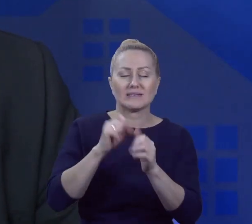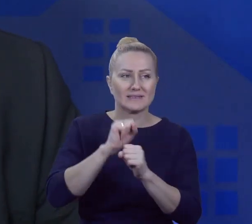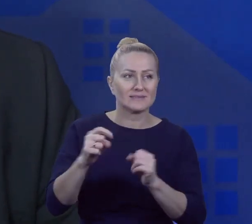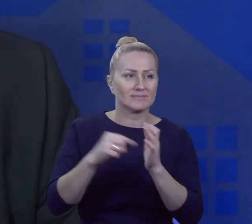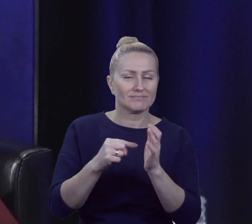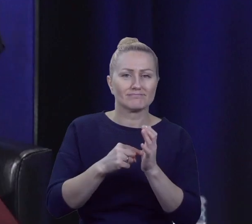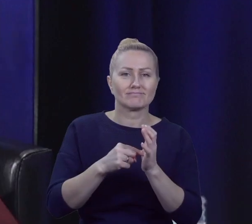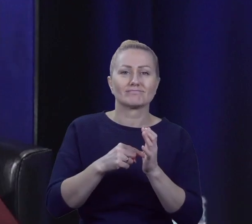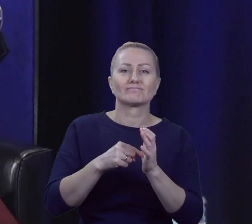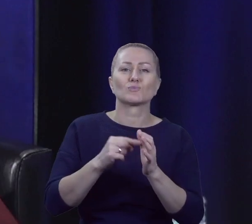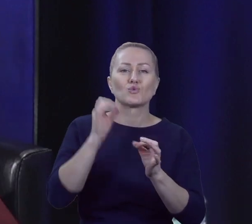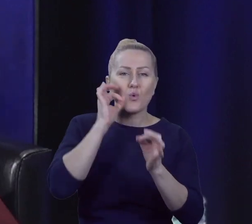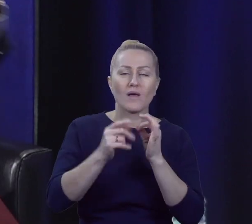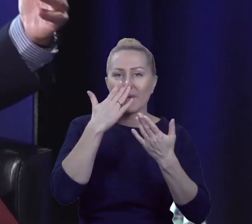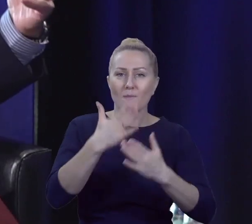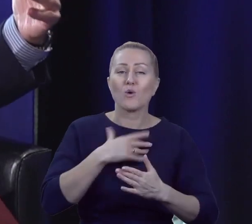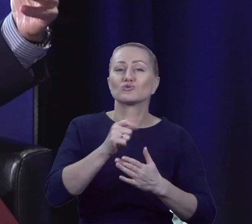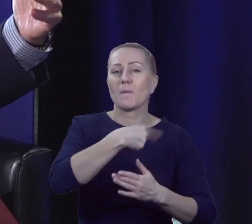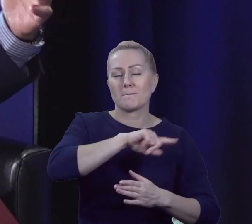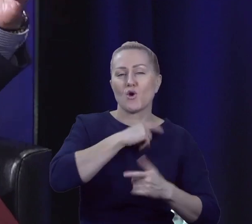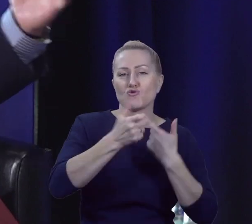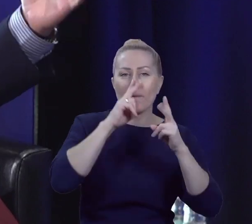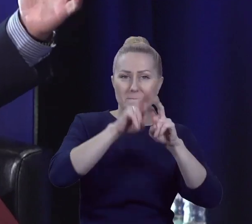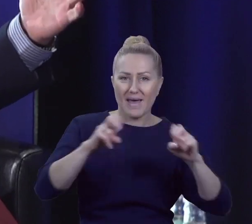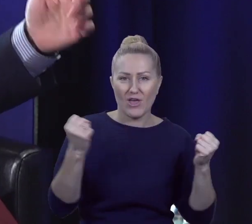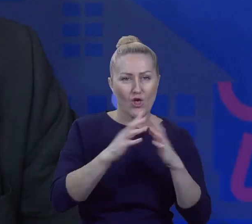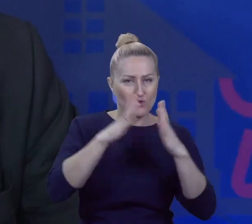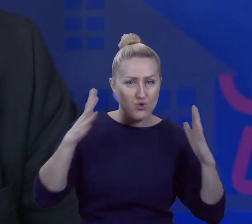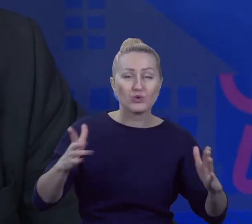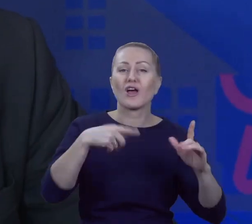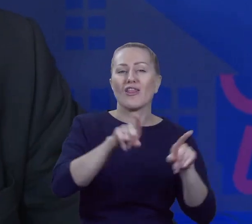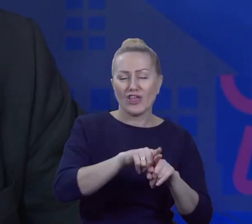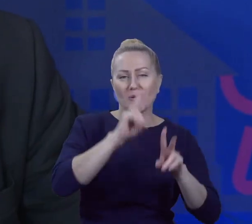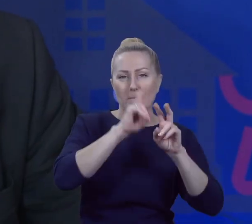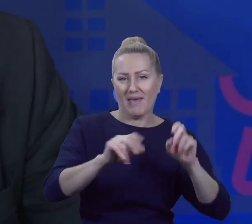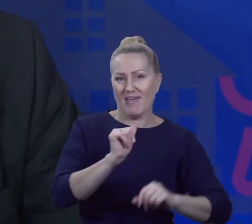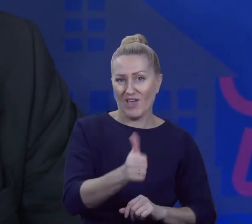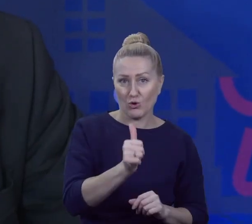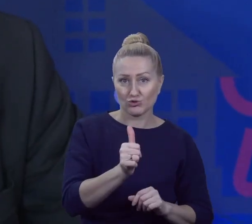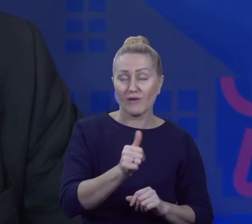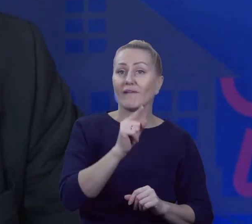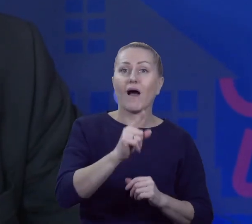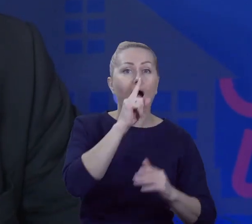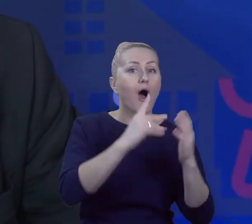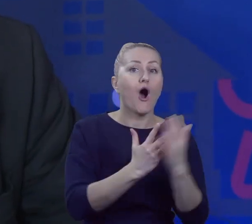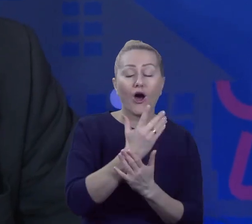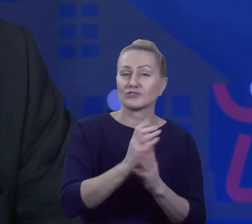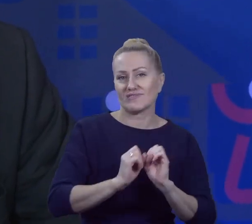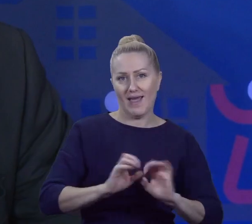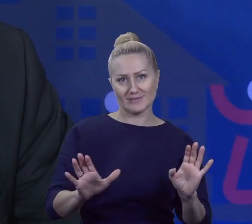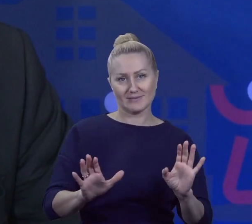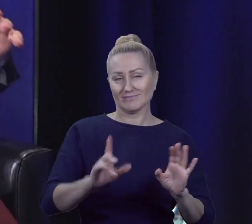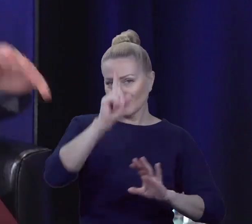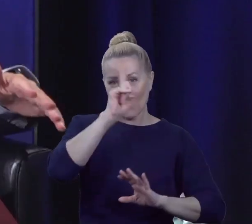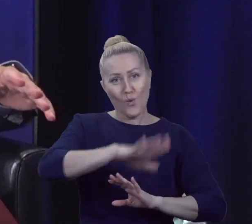która płynie z przyprawionych przez nas bardzo dużych badań, tyle także jakościowych, który wychodzi bardzo jasno. Ludzie